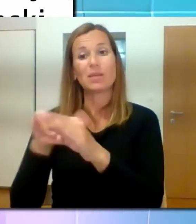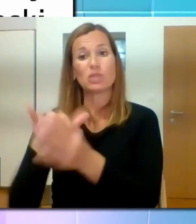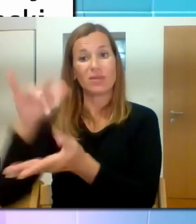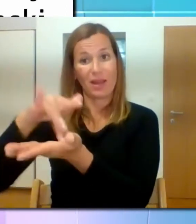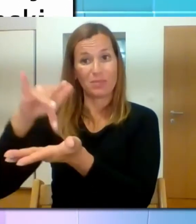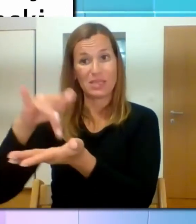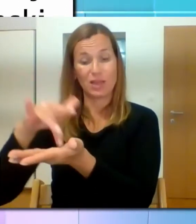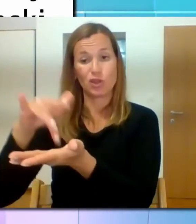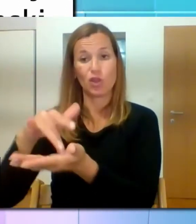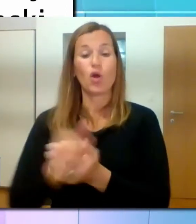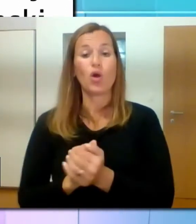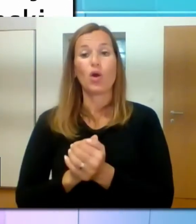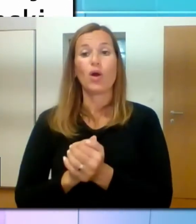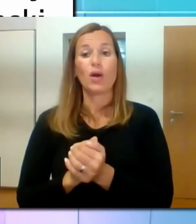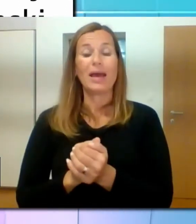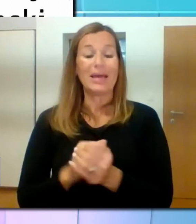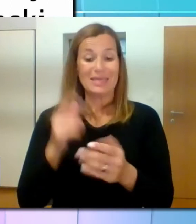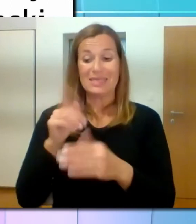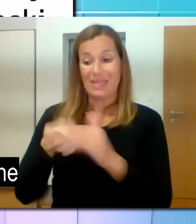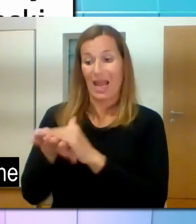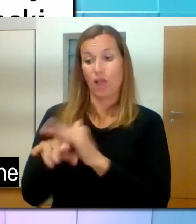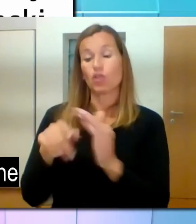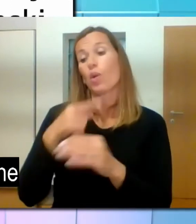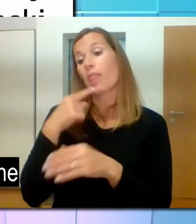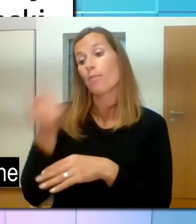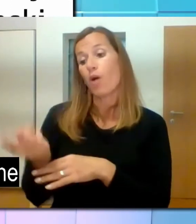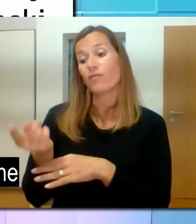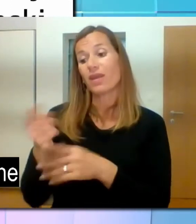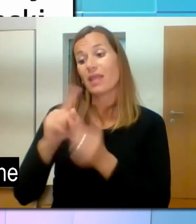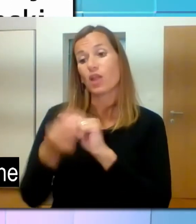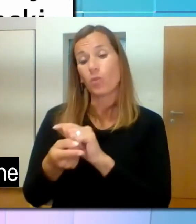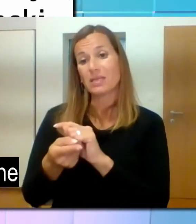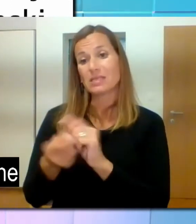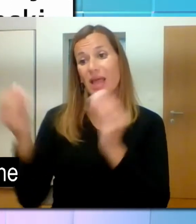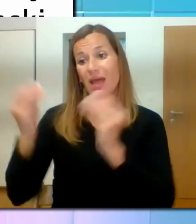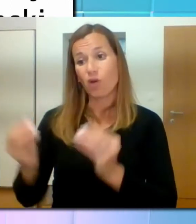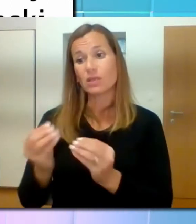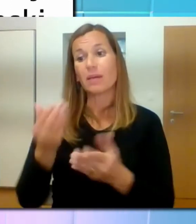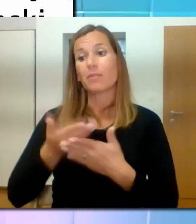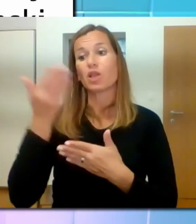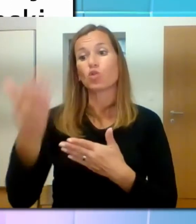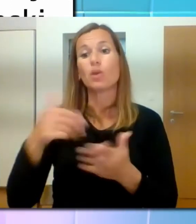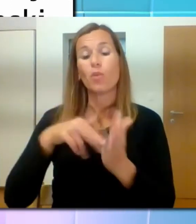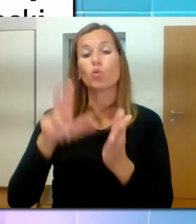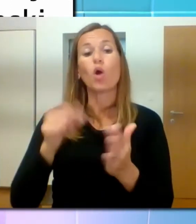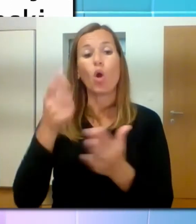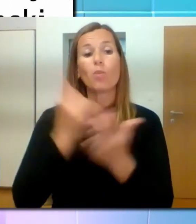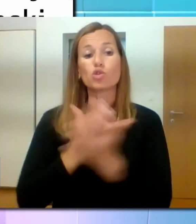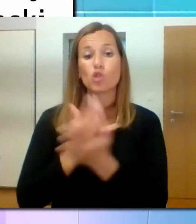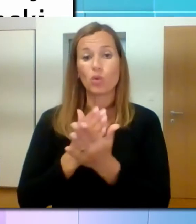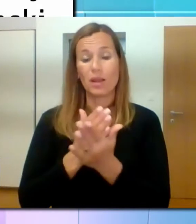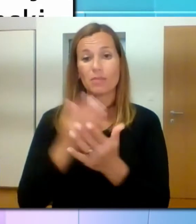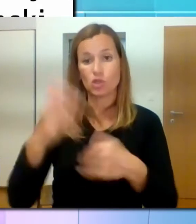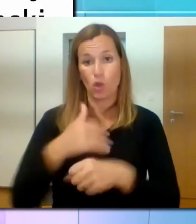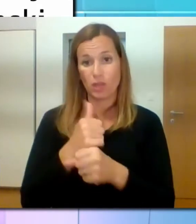sodelovanju, ki mora imeti elemente, ki jih zakon zahteva, torej ne samo civilno pravne narave, ampak tudi to, kar zahteva znaš.